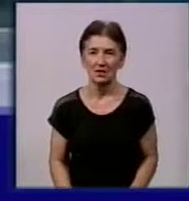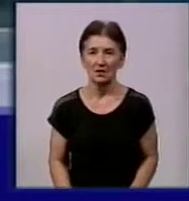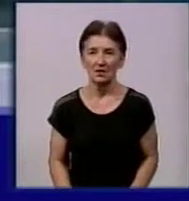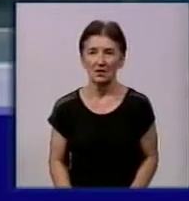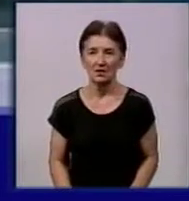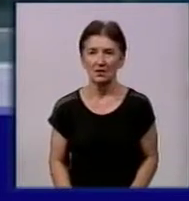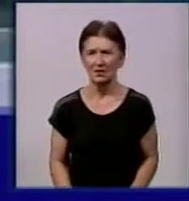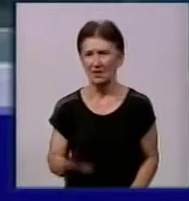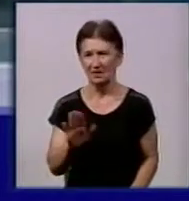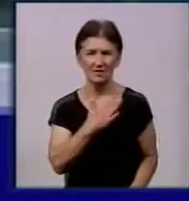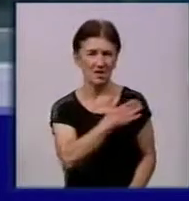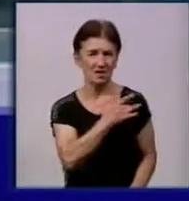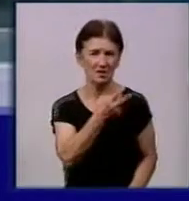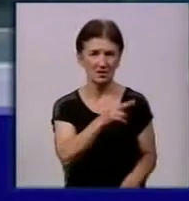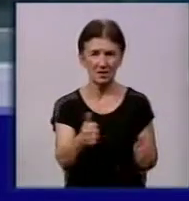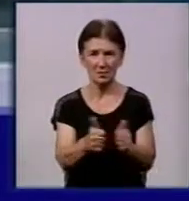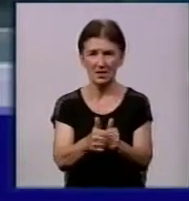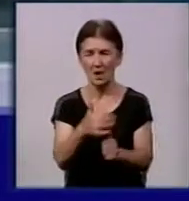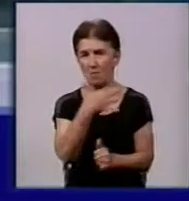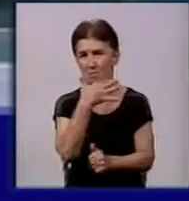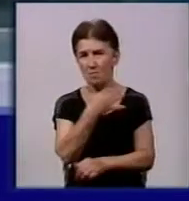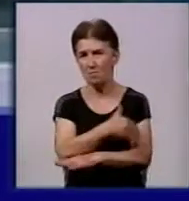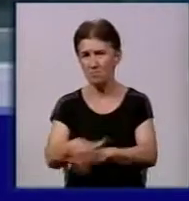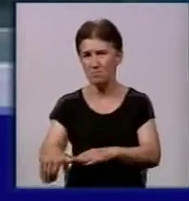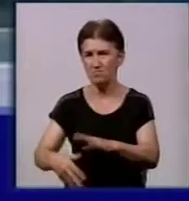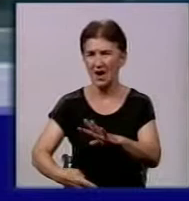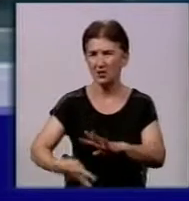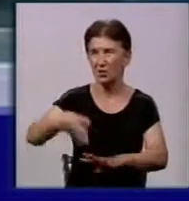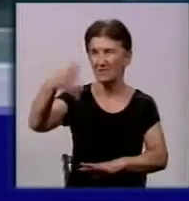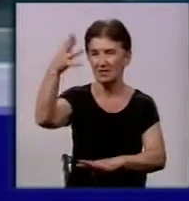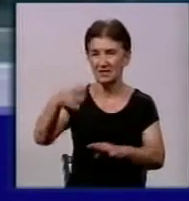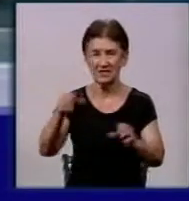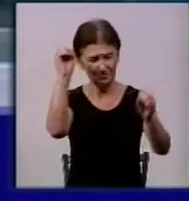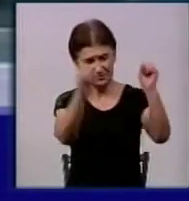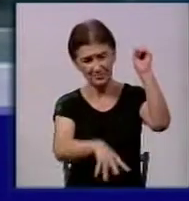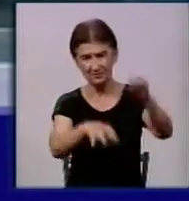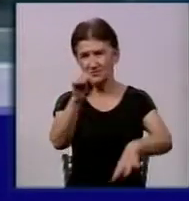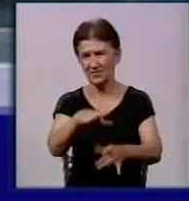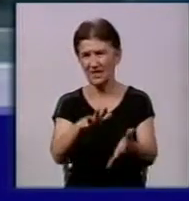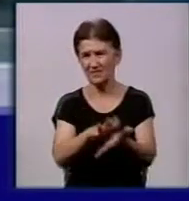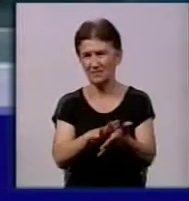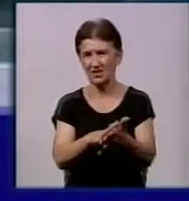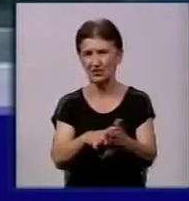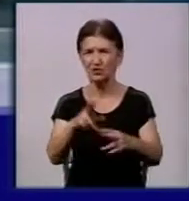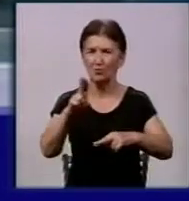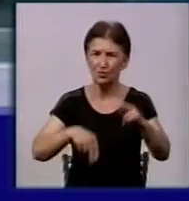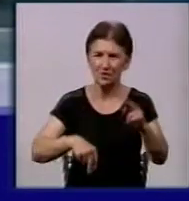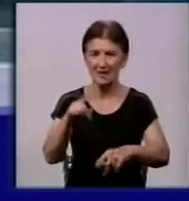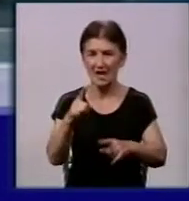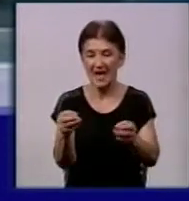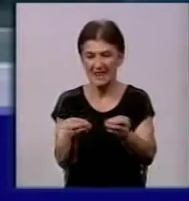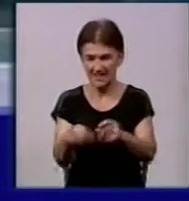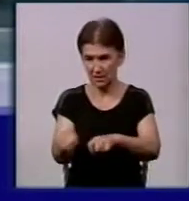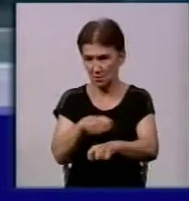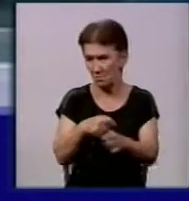В Олександрії біля багатоповерхівки на вулиці Сківська утворили сміттєзвалище. Побутові та будівельні відходи за 10 метрів від будинку